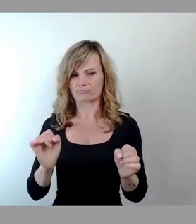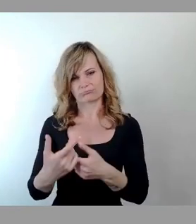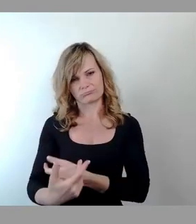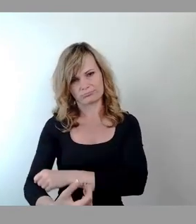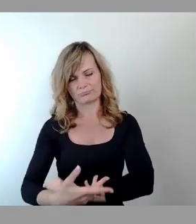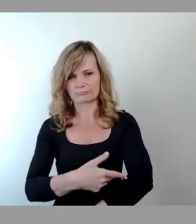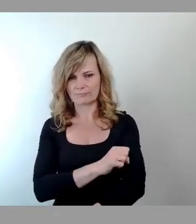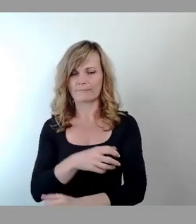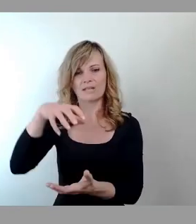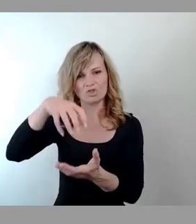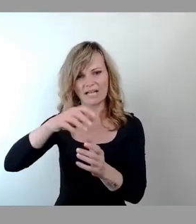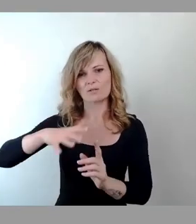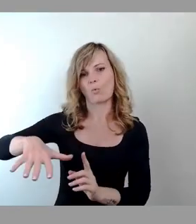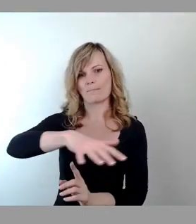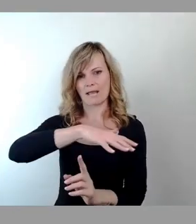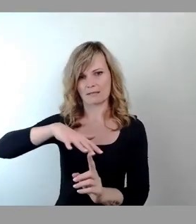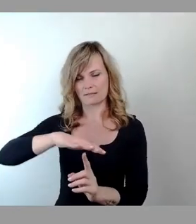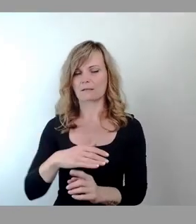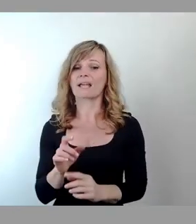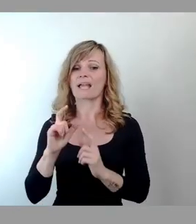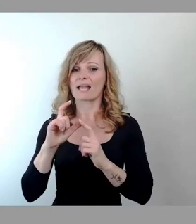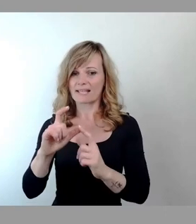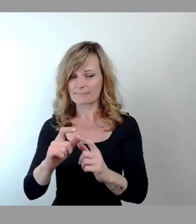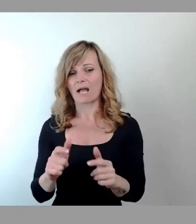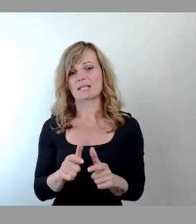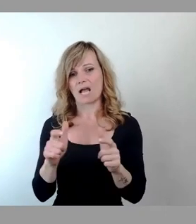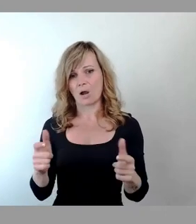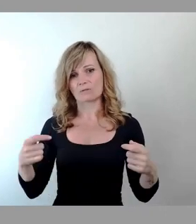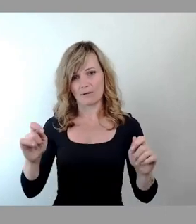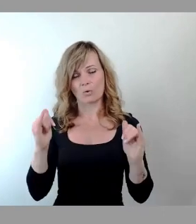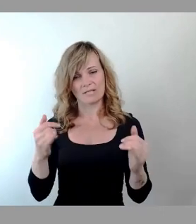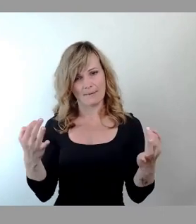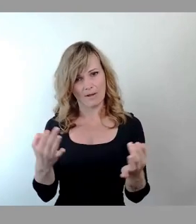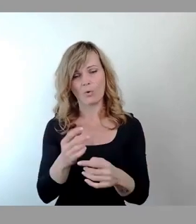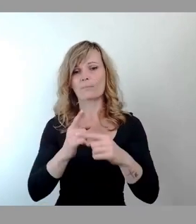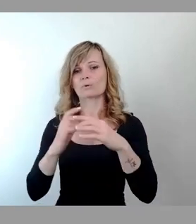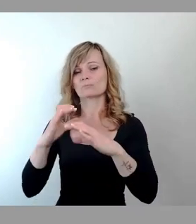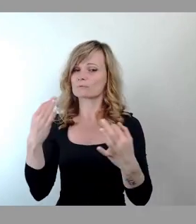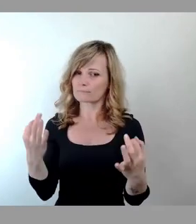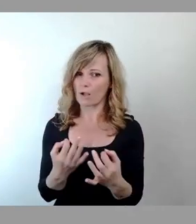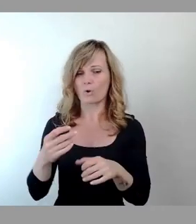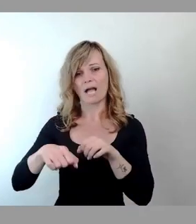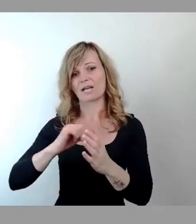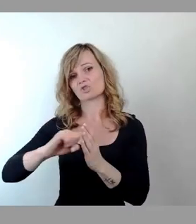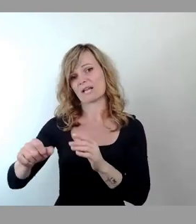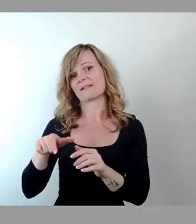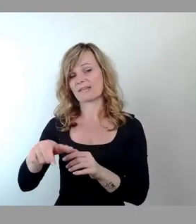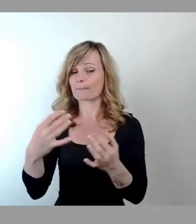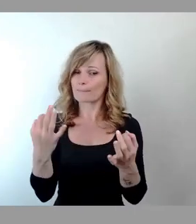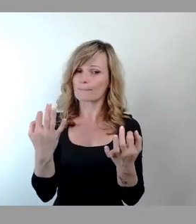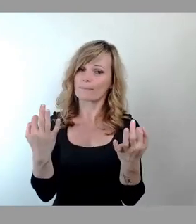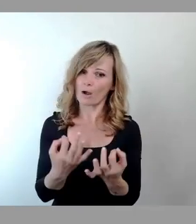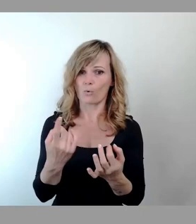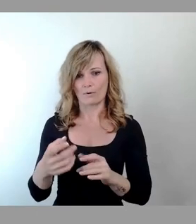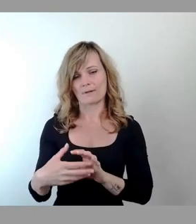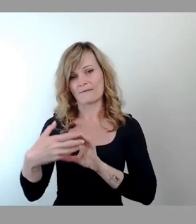Wir brauchen S-Bahn-Ausbau, wir brauchen die Plus-Busse, wir brauchen die Radschnellwege, weil die sind nämlich Reichweitenverlänger für